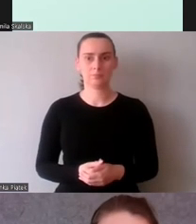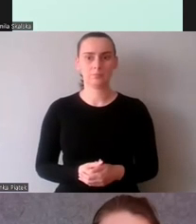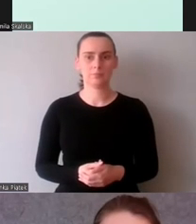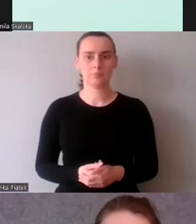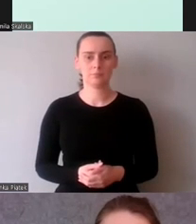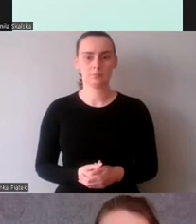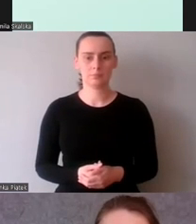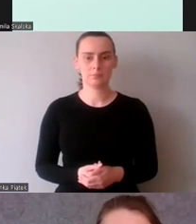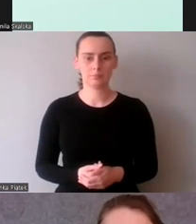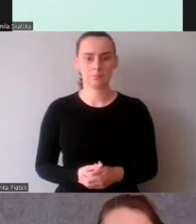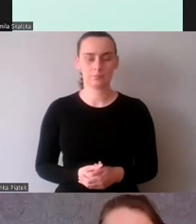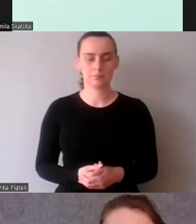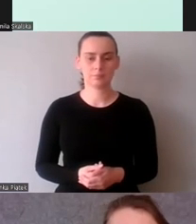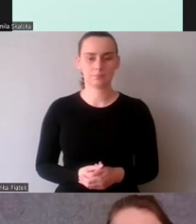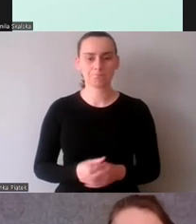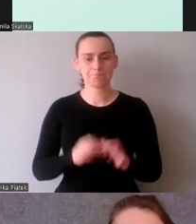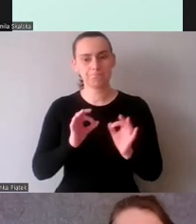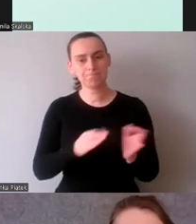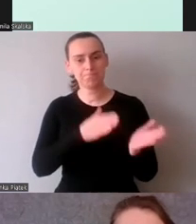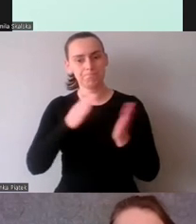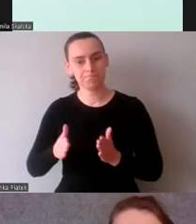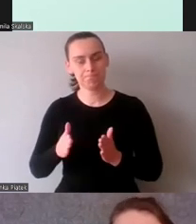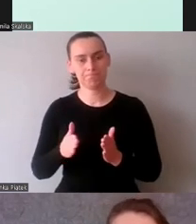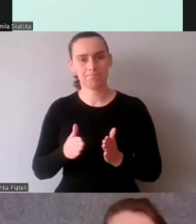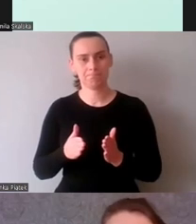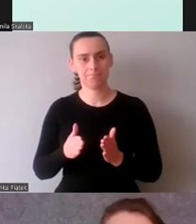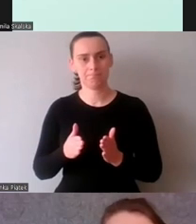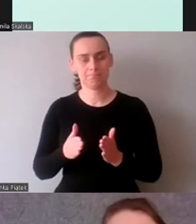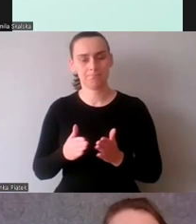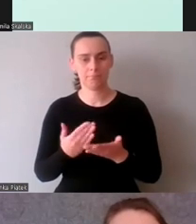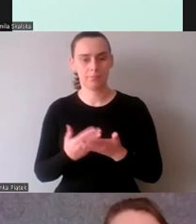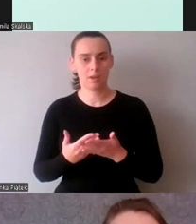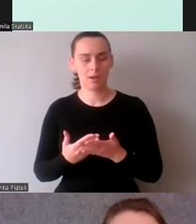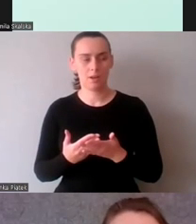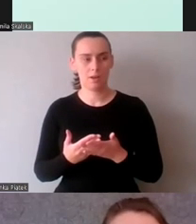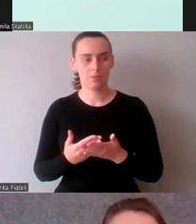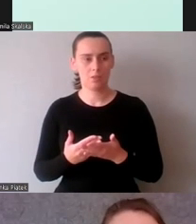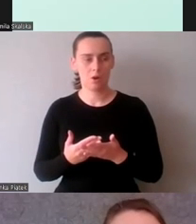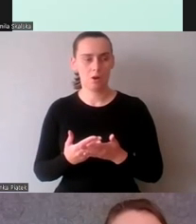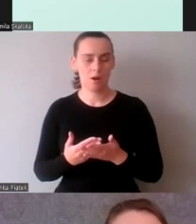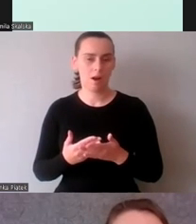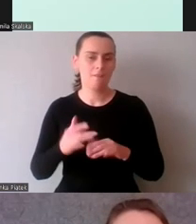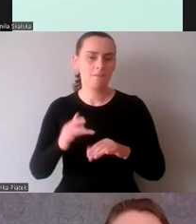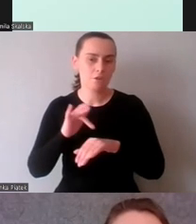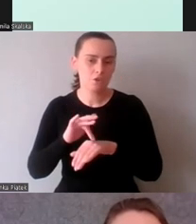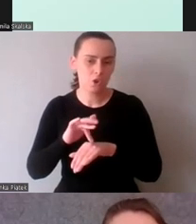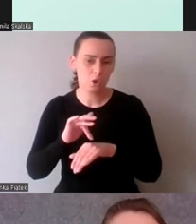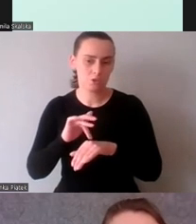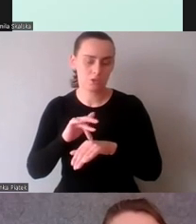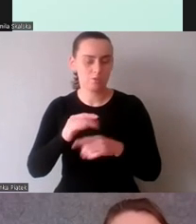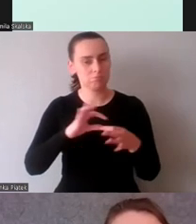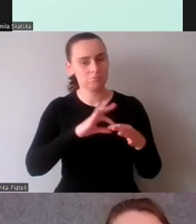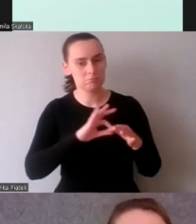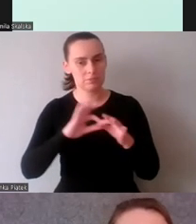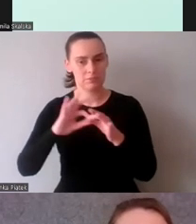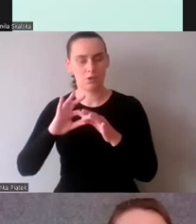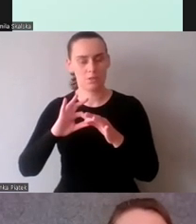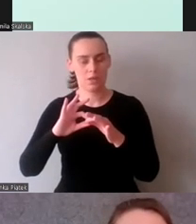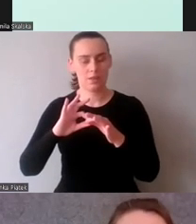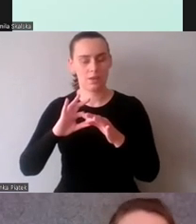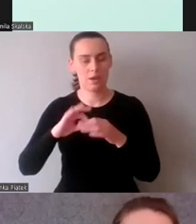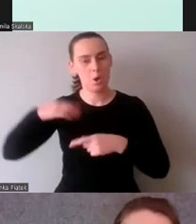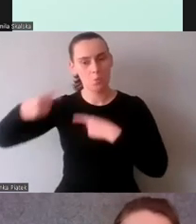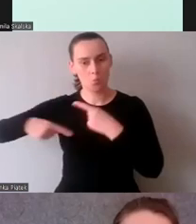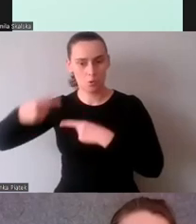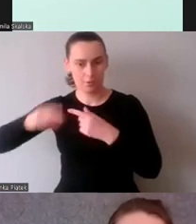Dobrze, przejdźmy wreszcie do wstępnych wniosków procesów dotyczących procesów poznawczych w tłumaczeniu